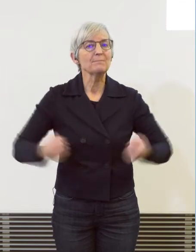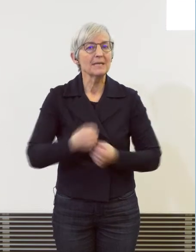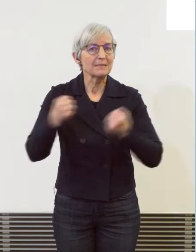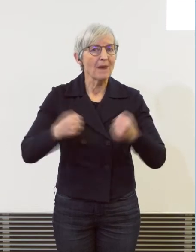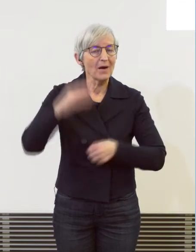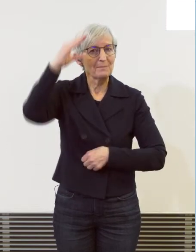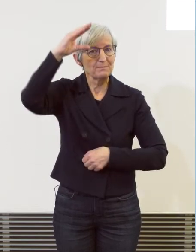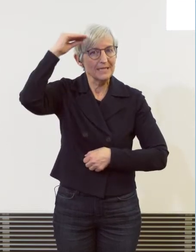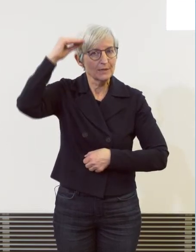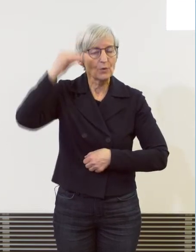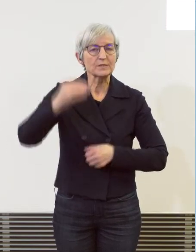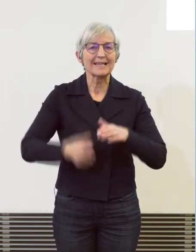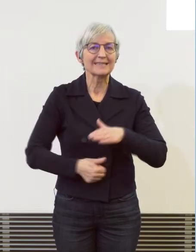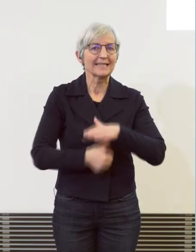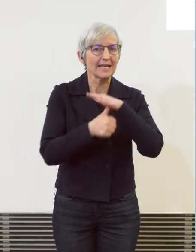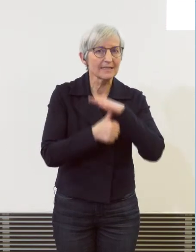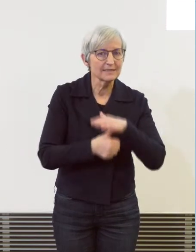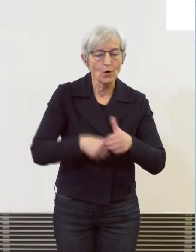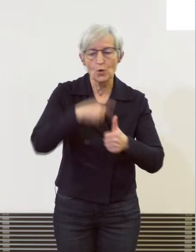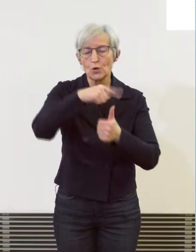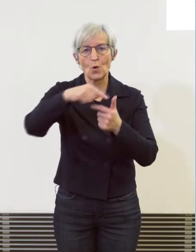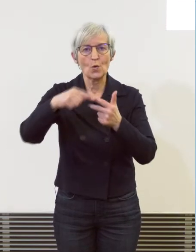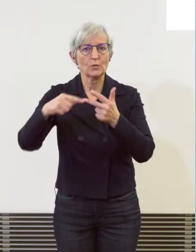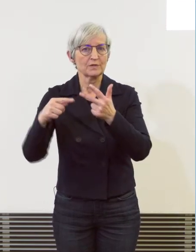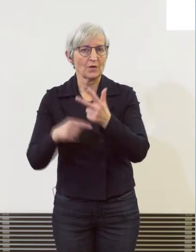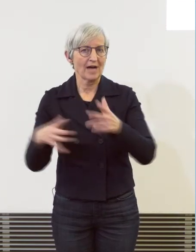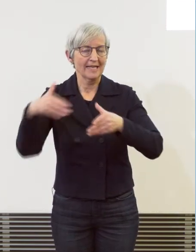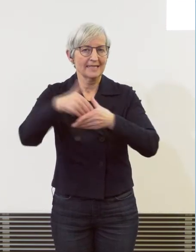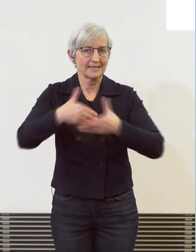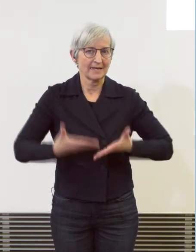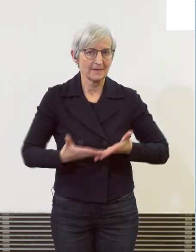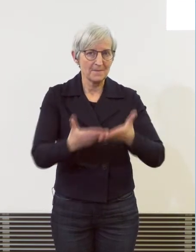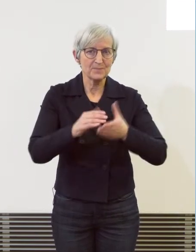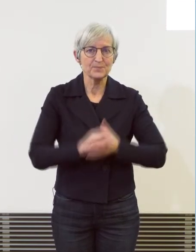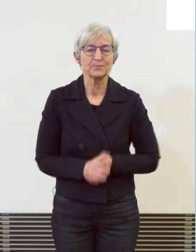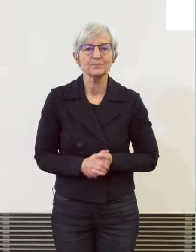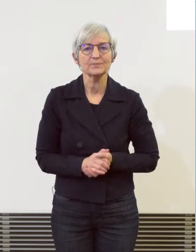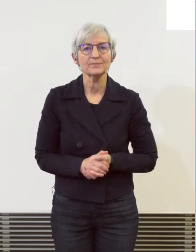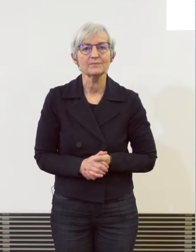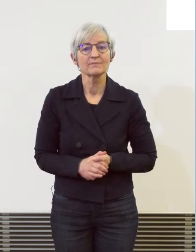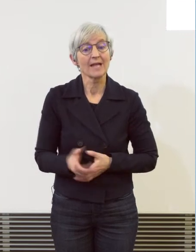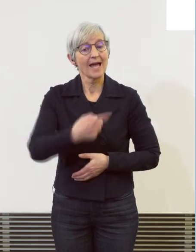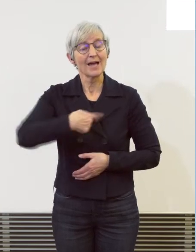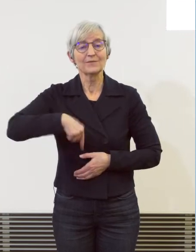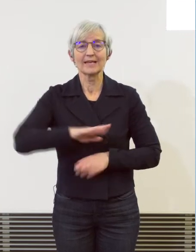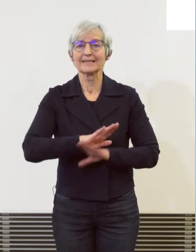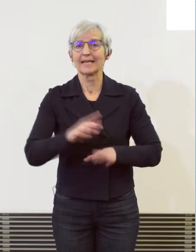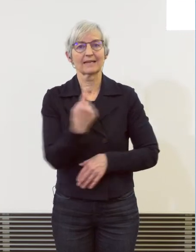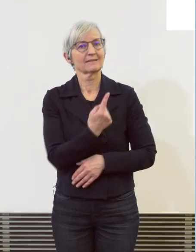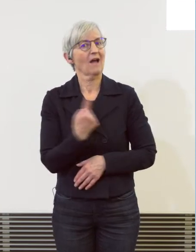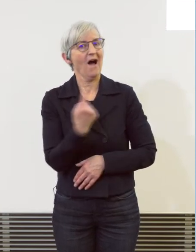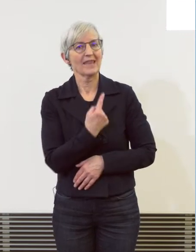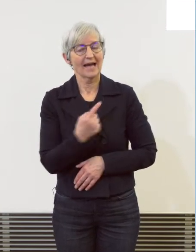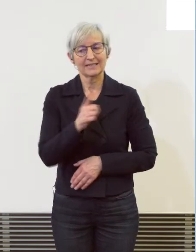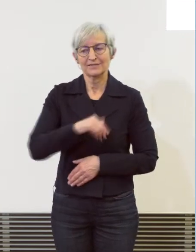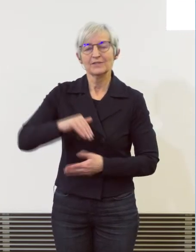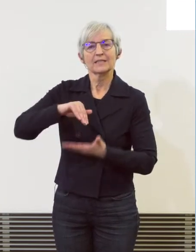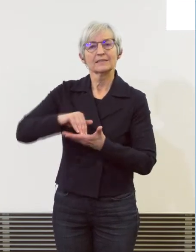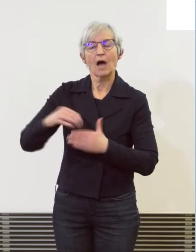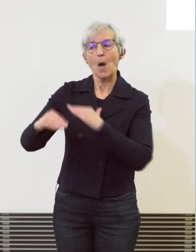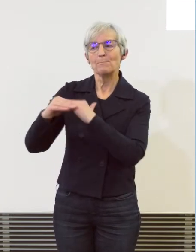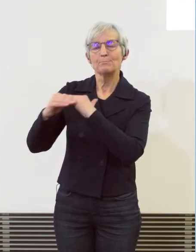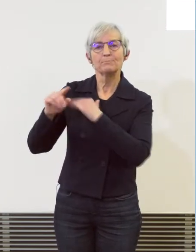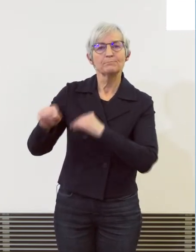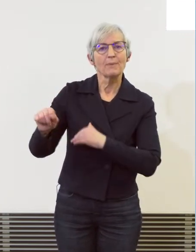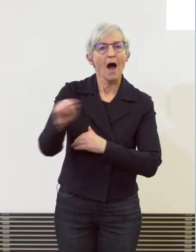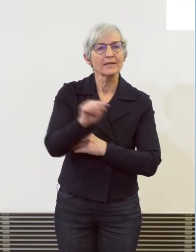Justiz mit an Bord sind. Wir arbeiten nicht allein, sondern wir arbeiten mit unseren Partnerinnen und Partnern, nicht